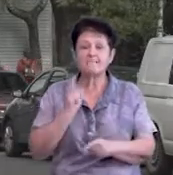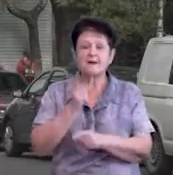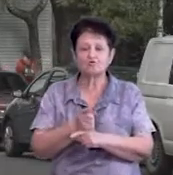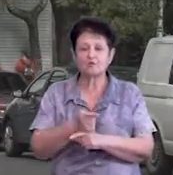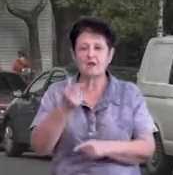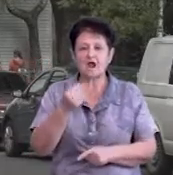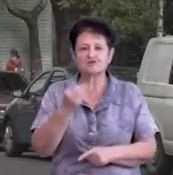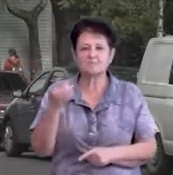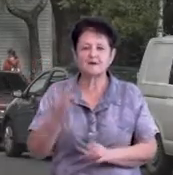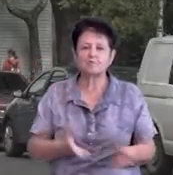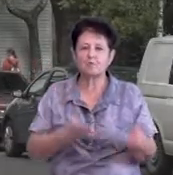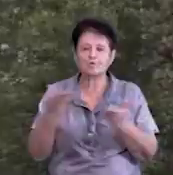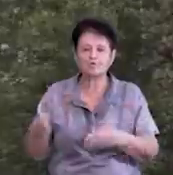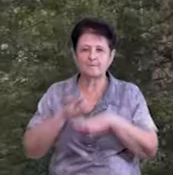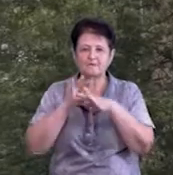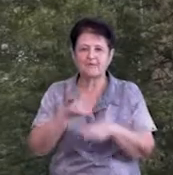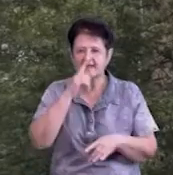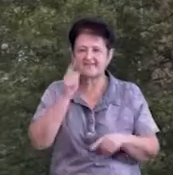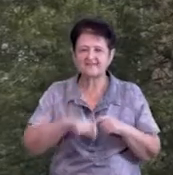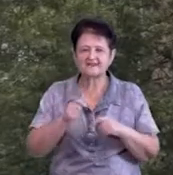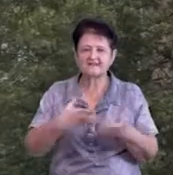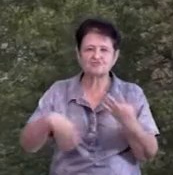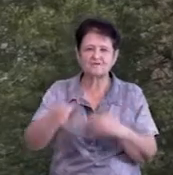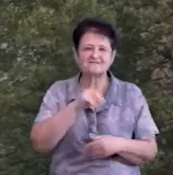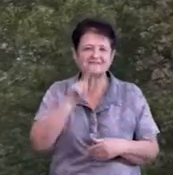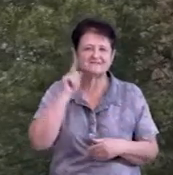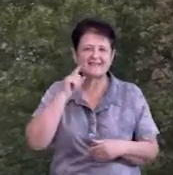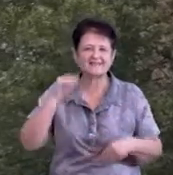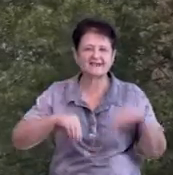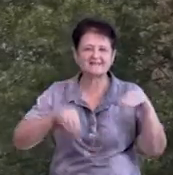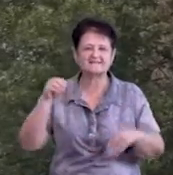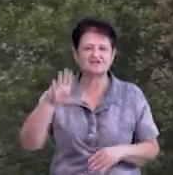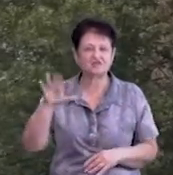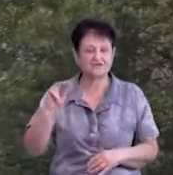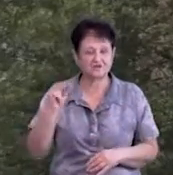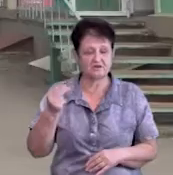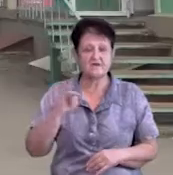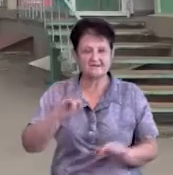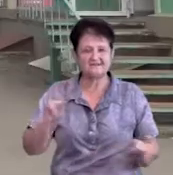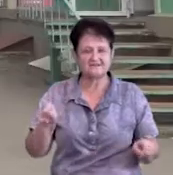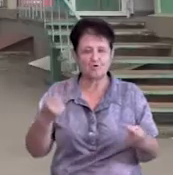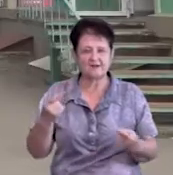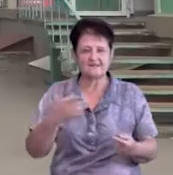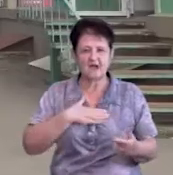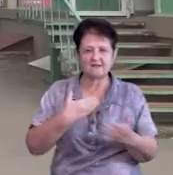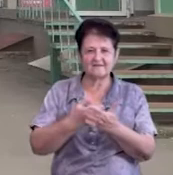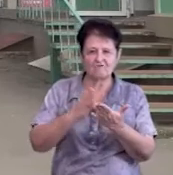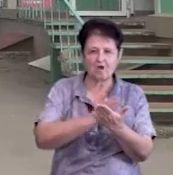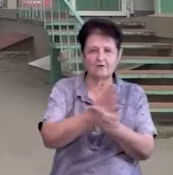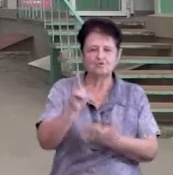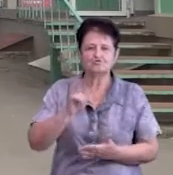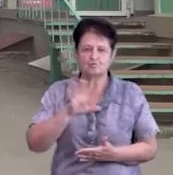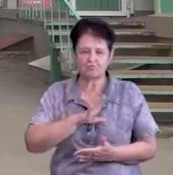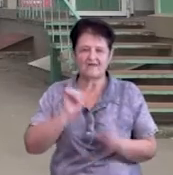Олександр Гашпар пропонує провести інвентаризацію усіх зелених насаджень у Чернігові. Та створити інтерактивну карту,